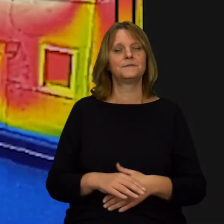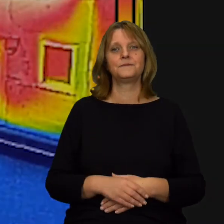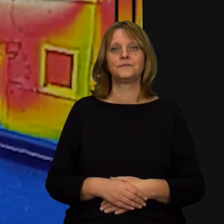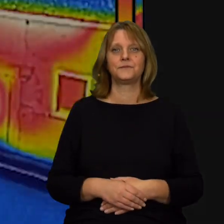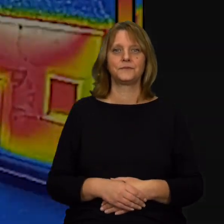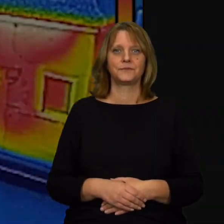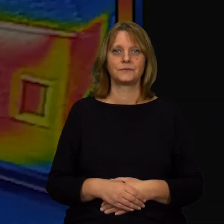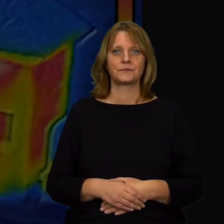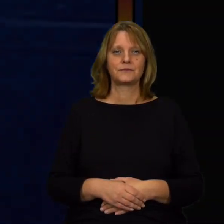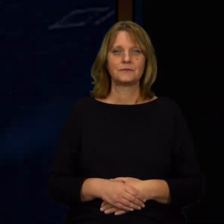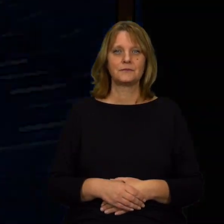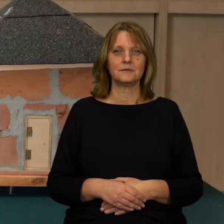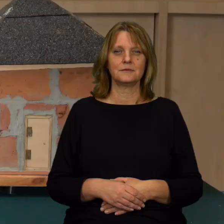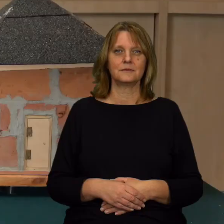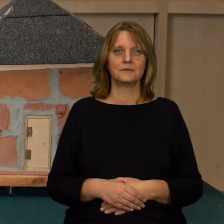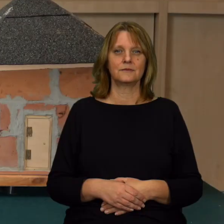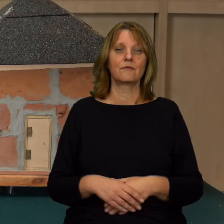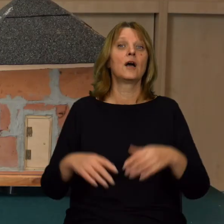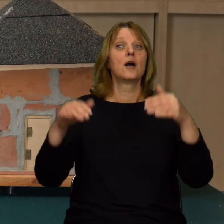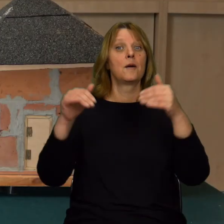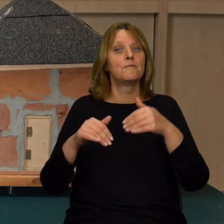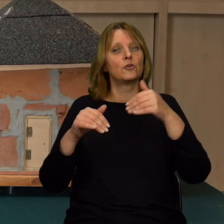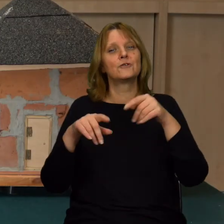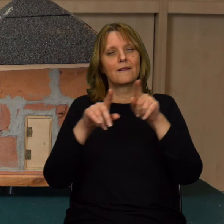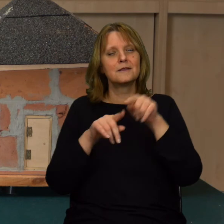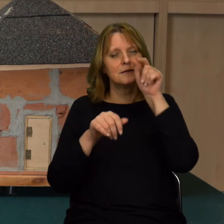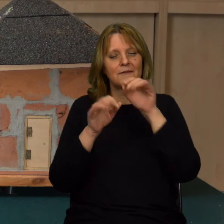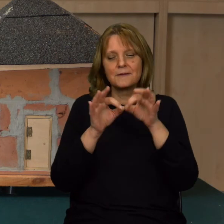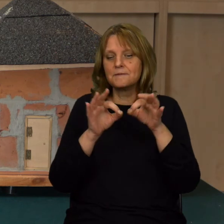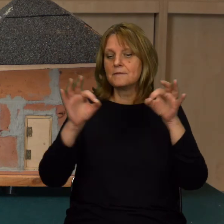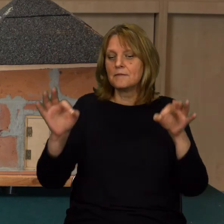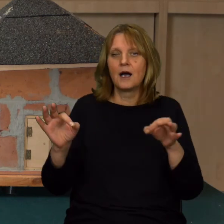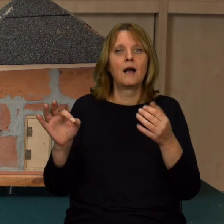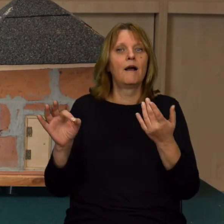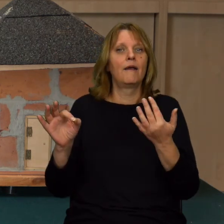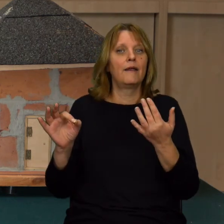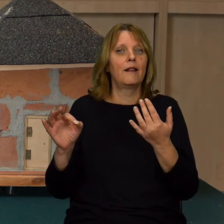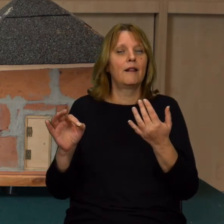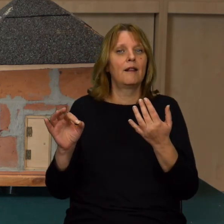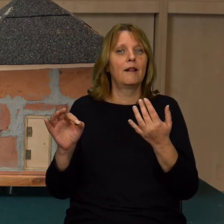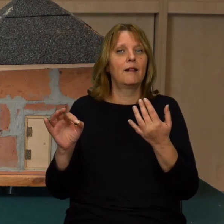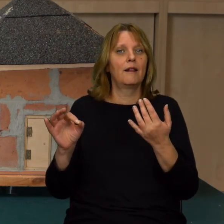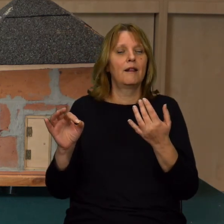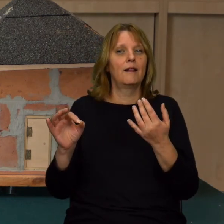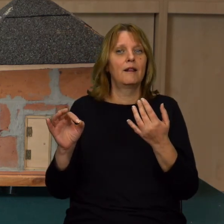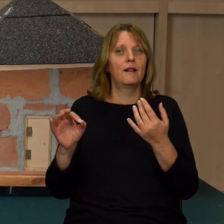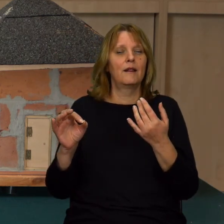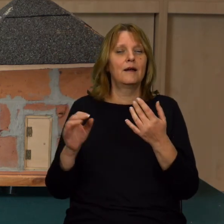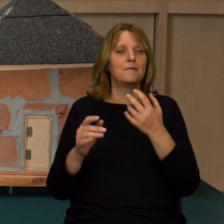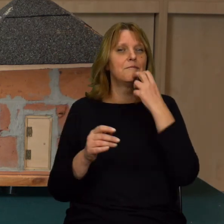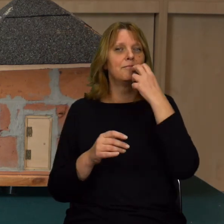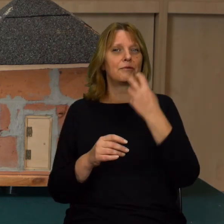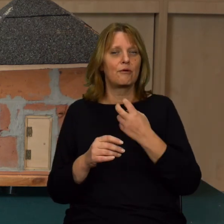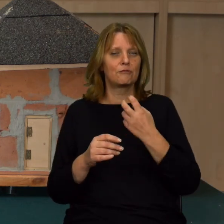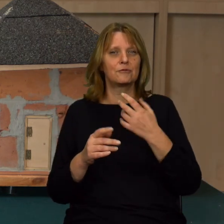elewacji po prostu. Moglibyśmy również zmierzyć dosłownie ile prądu zużywają